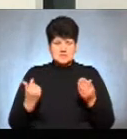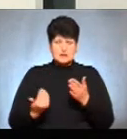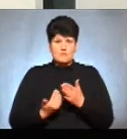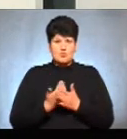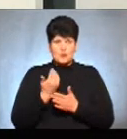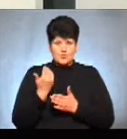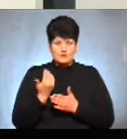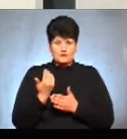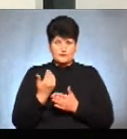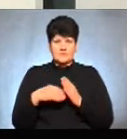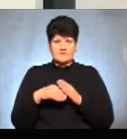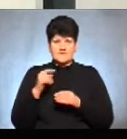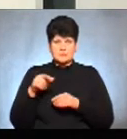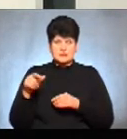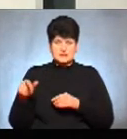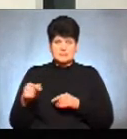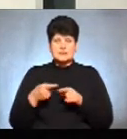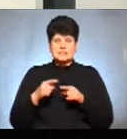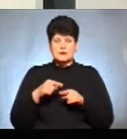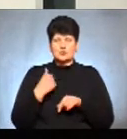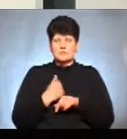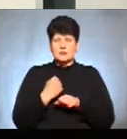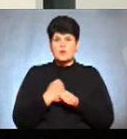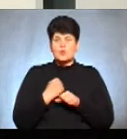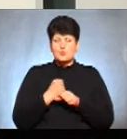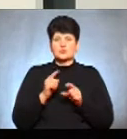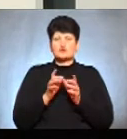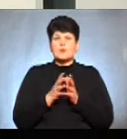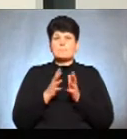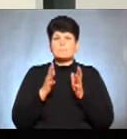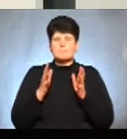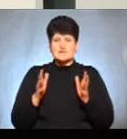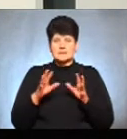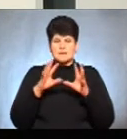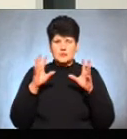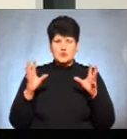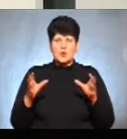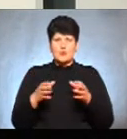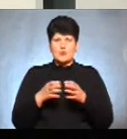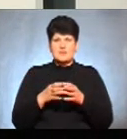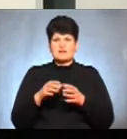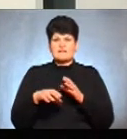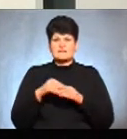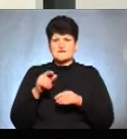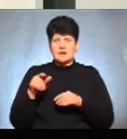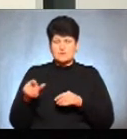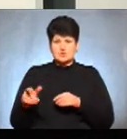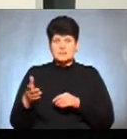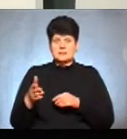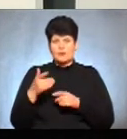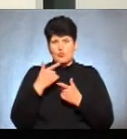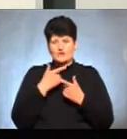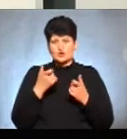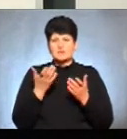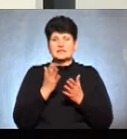виборцям. Ну, оце, основна така буде робота, щоб максимально охопити, власне, виборців, скажімо, повідомлення, де